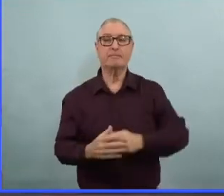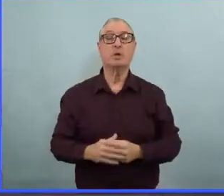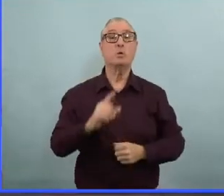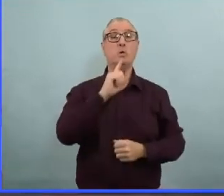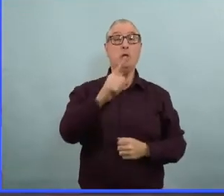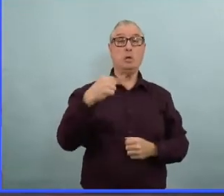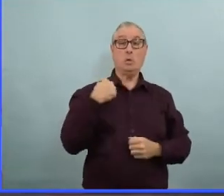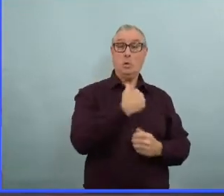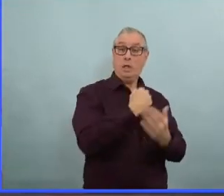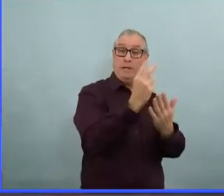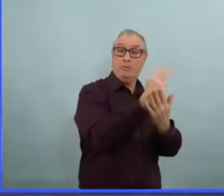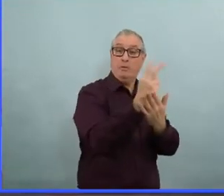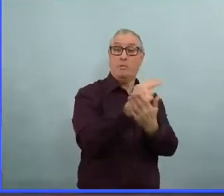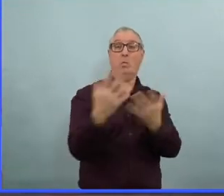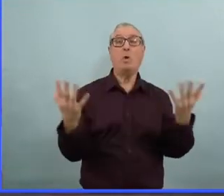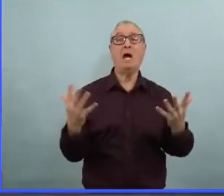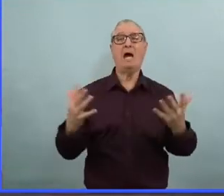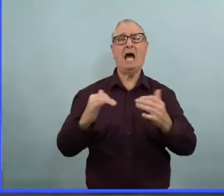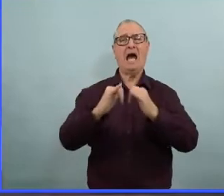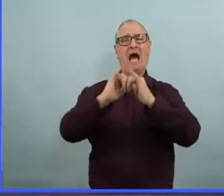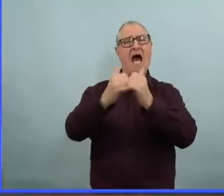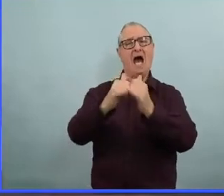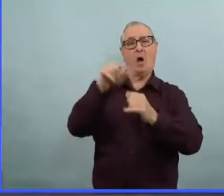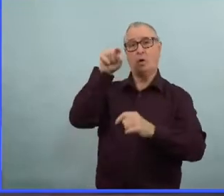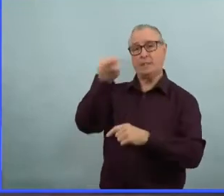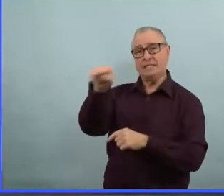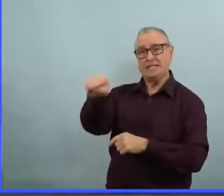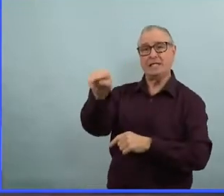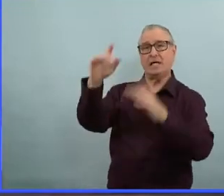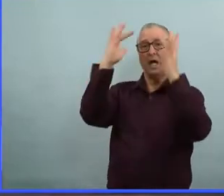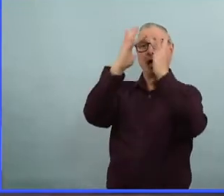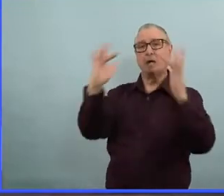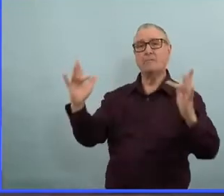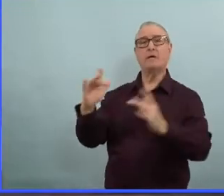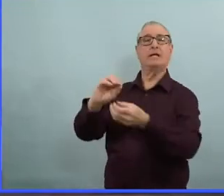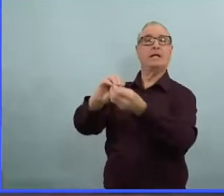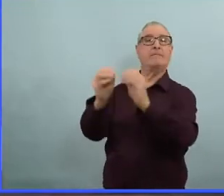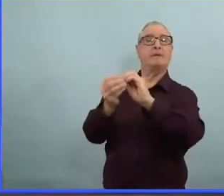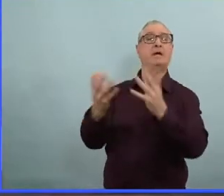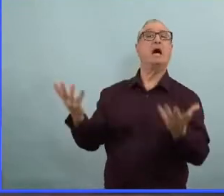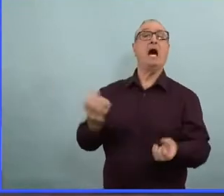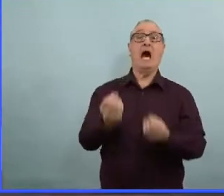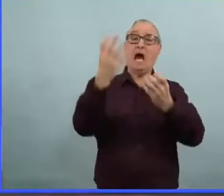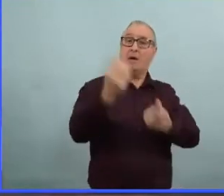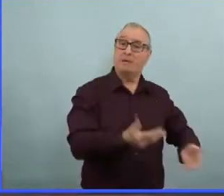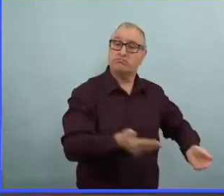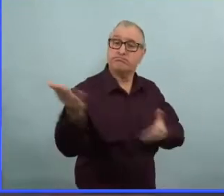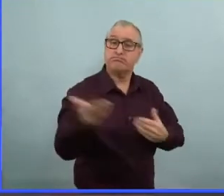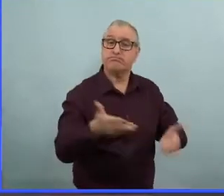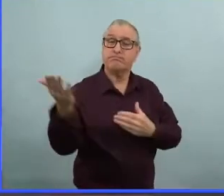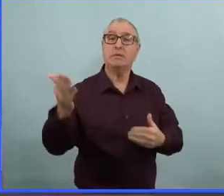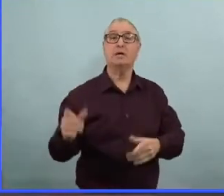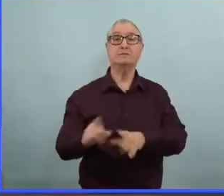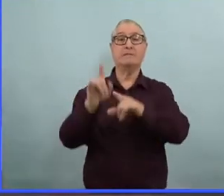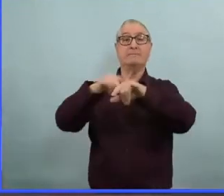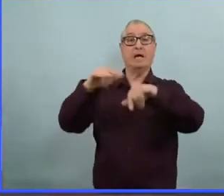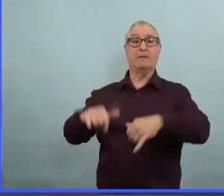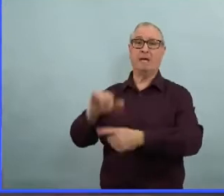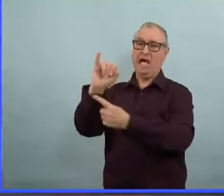pression sur le système de santé. Donc, nous examinons les admissions à l'hôpital ainsi que les admissions aux soins intensifs.